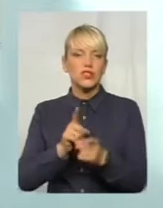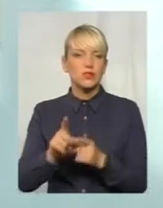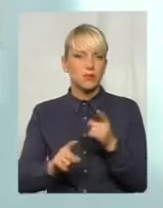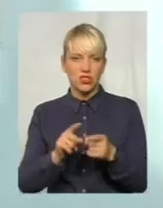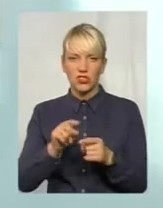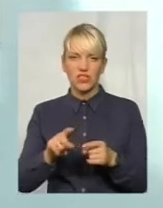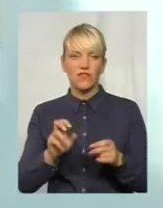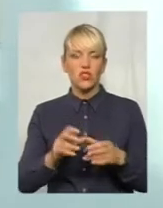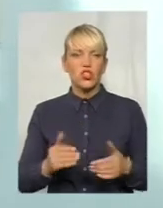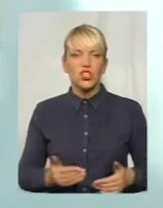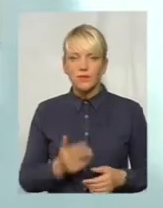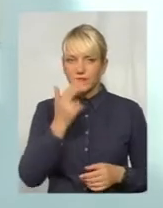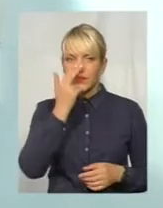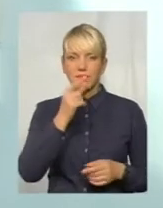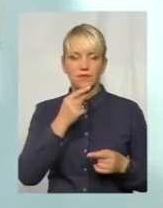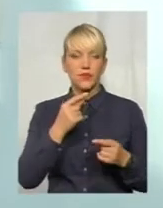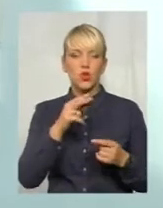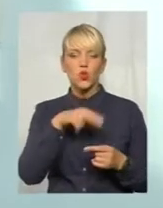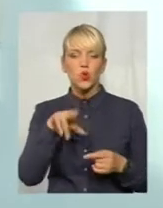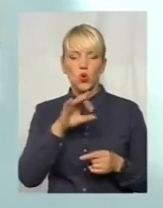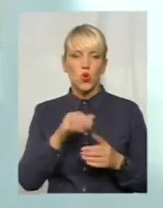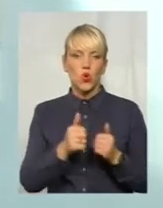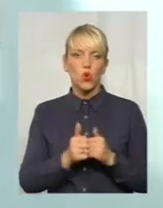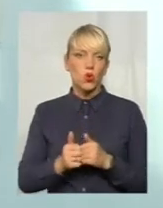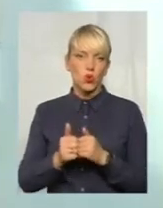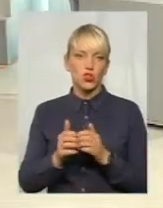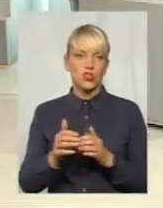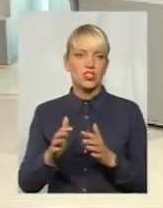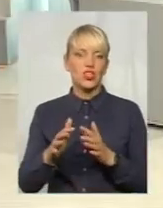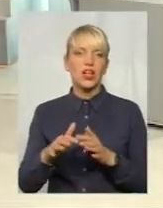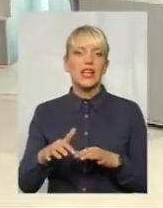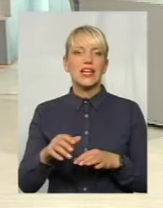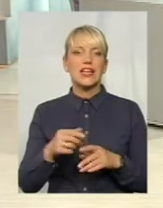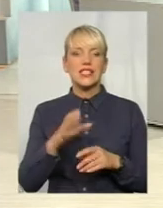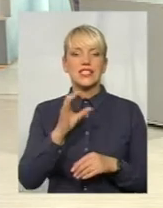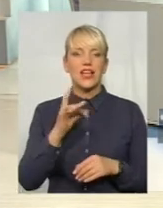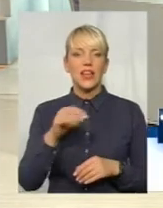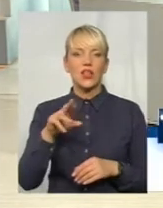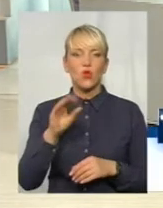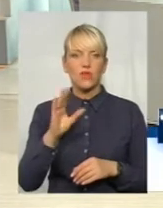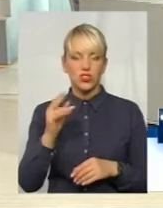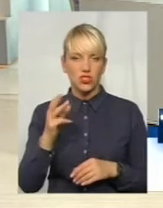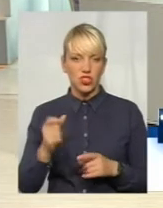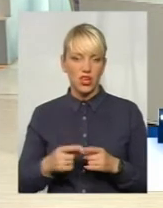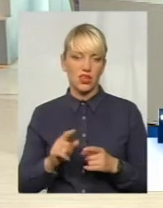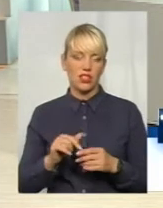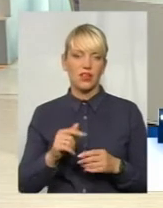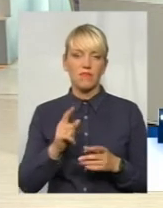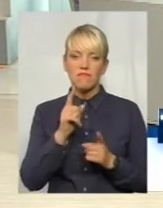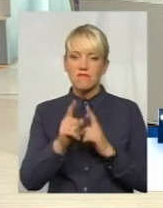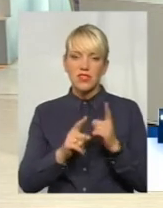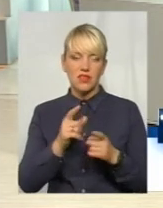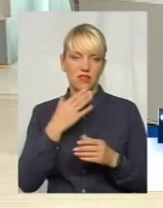Вони дуже швидко пристосуються до оточуючого середовища і тих вакцин, тих лікувальних засобів, які ми маємо. Дуже швидко міняють свою структуру.